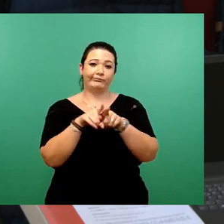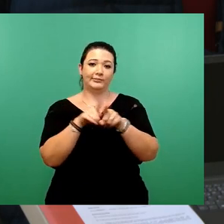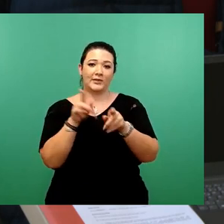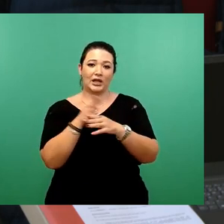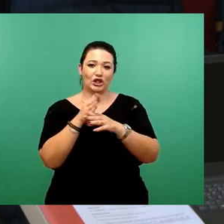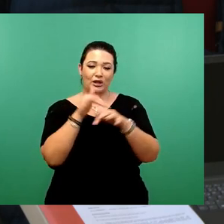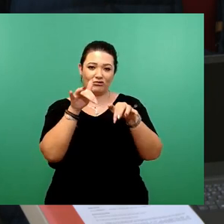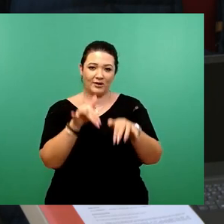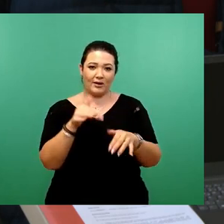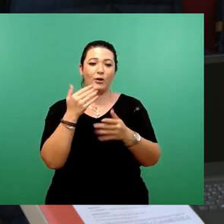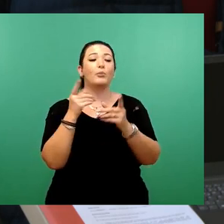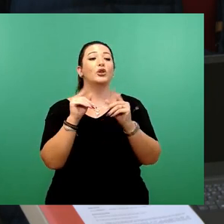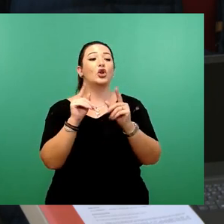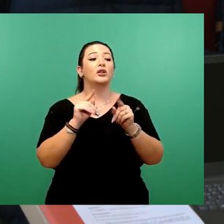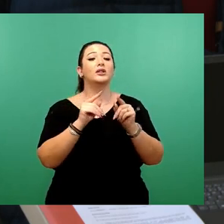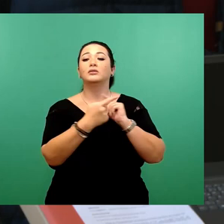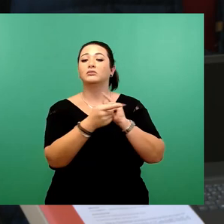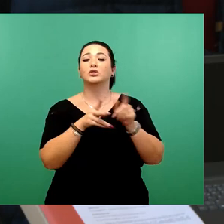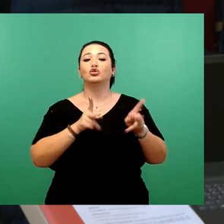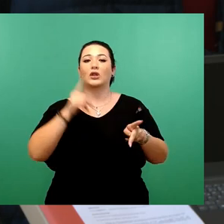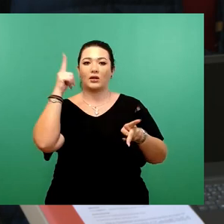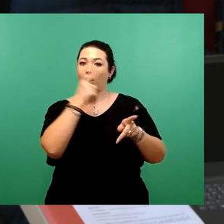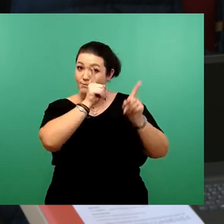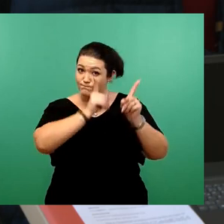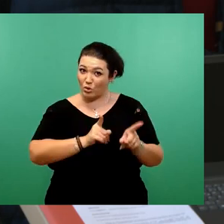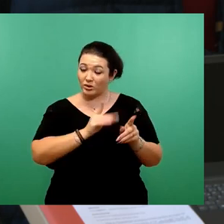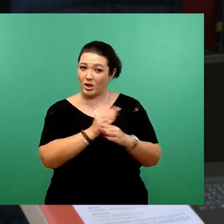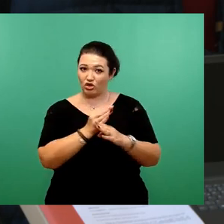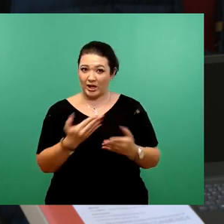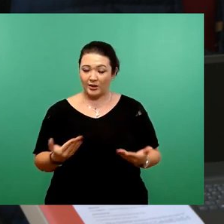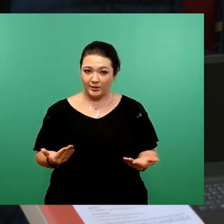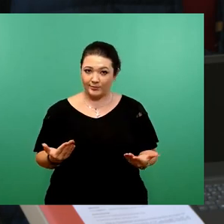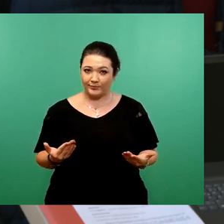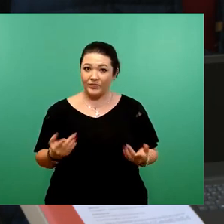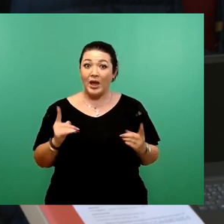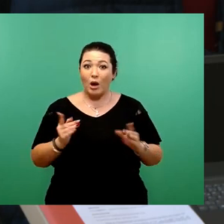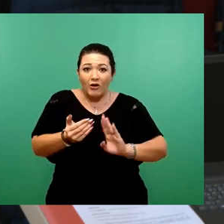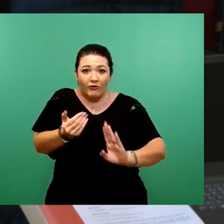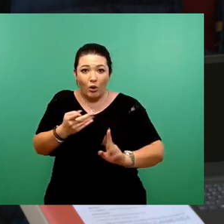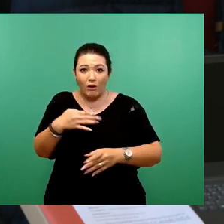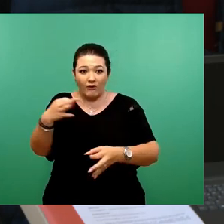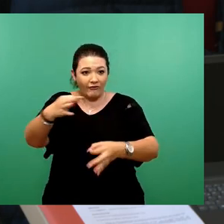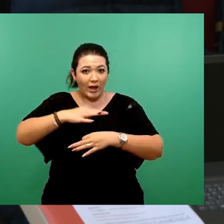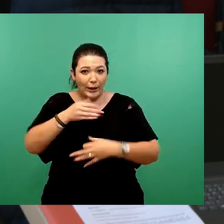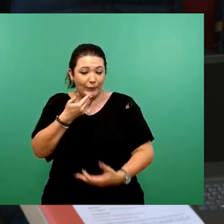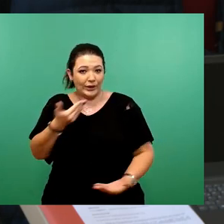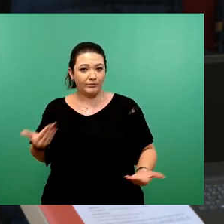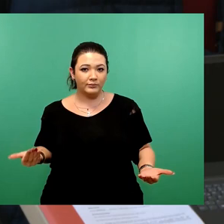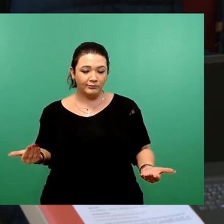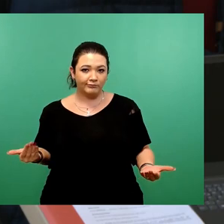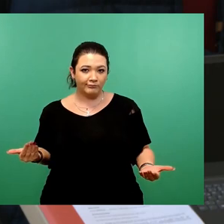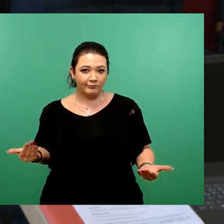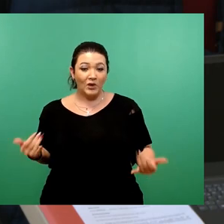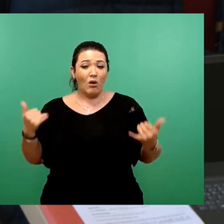dass der Stadtrat sehr wohl entscheiden muss, aber vorher nicht gefragt wurde. Bei der Vorlage, die wir